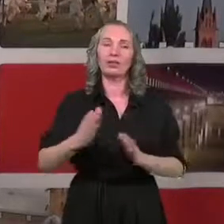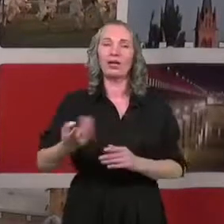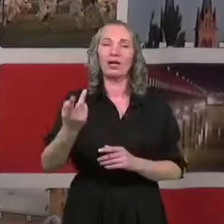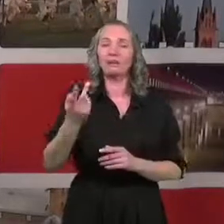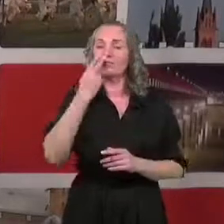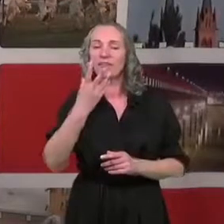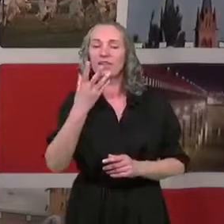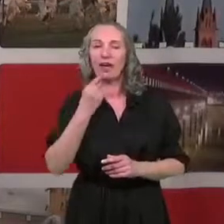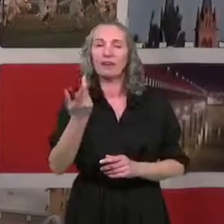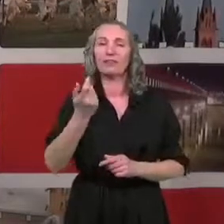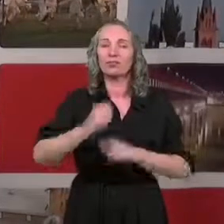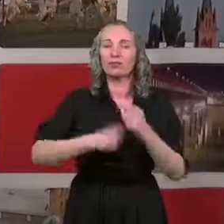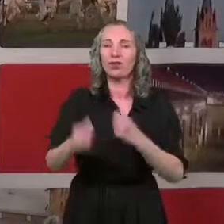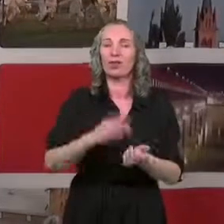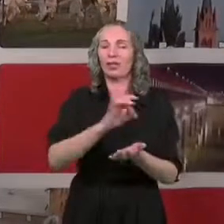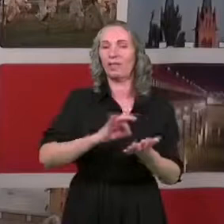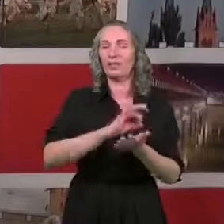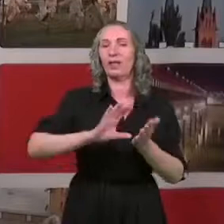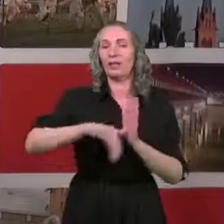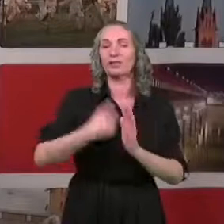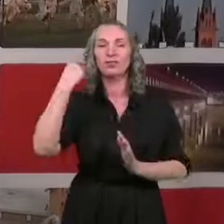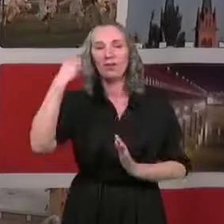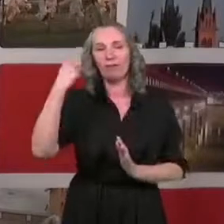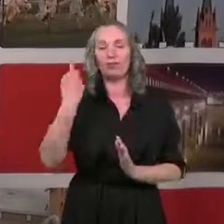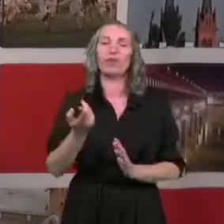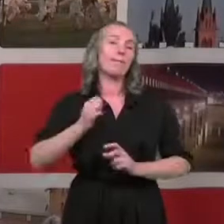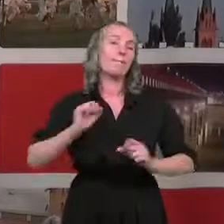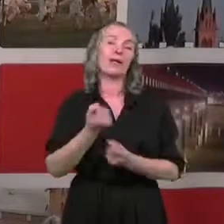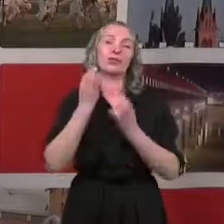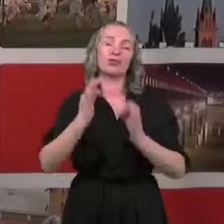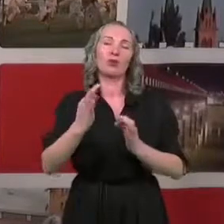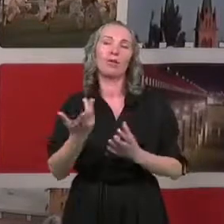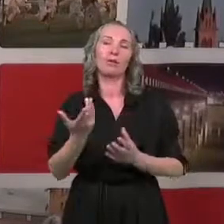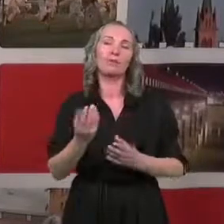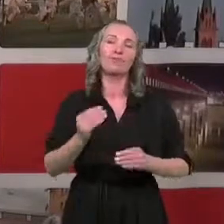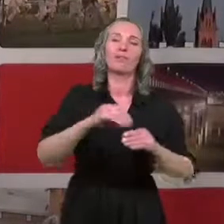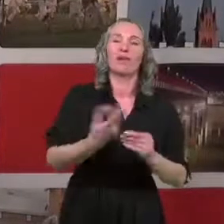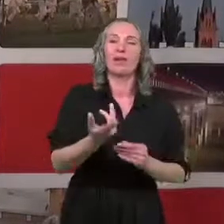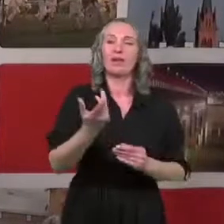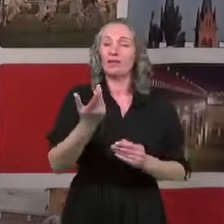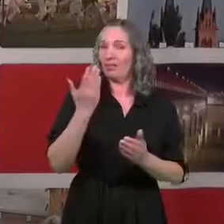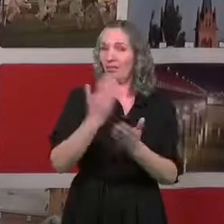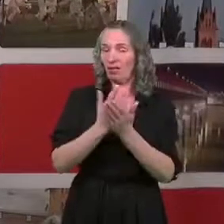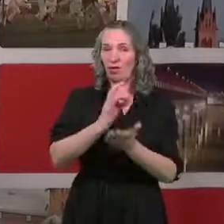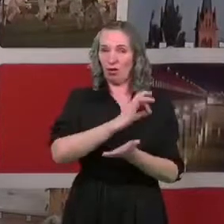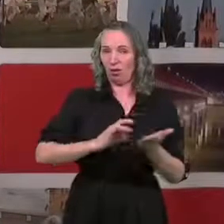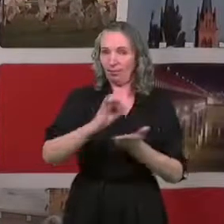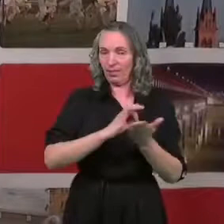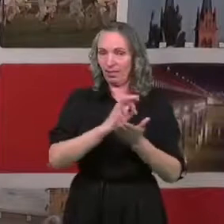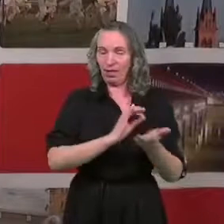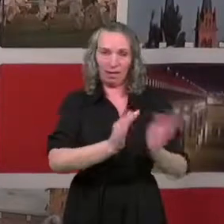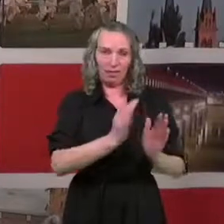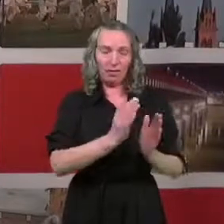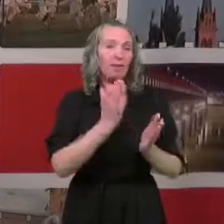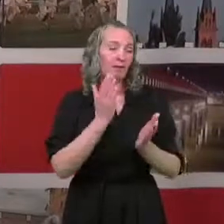przewiduje działania realizowane przez gminę miasto Włocławek. Bardzo dobra inicjatywa, ale czy tylko gmina ma zabezpieczać potrzeby